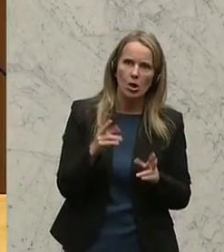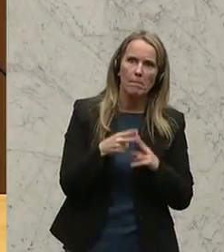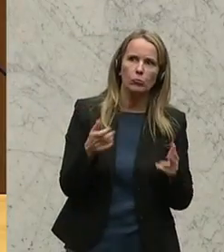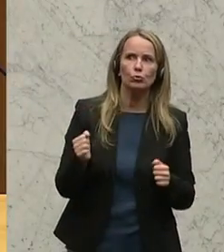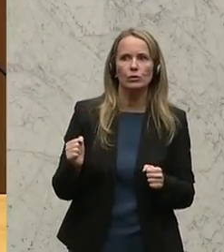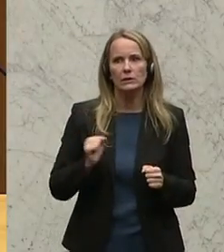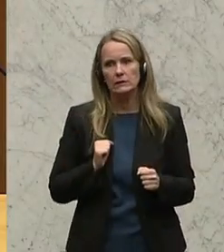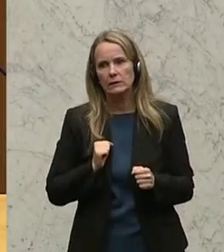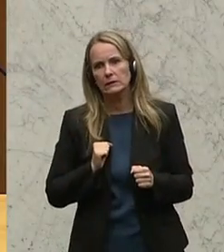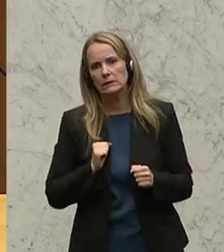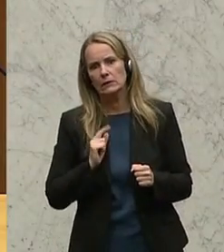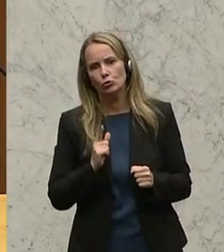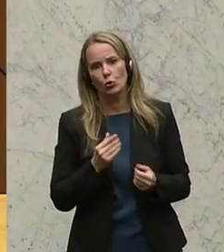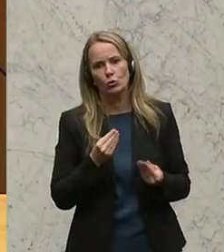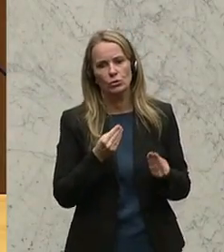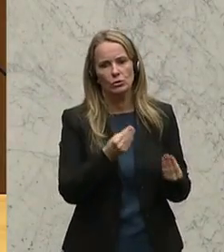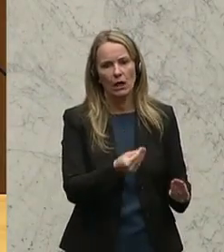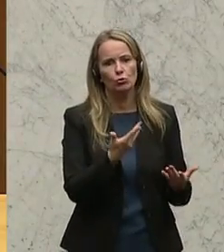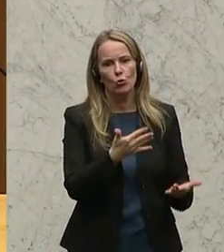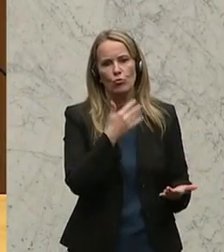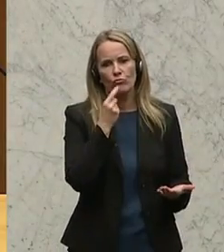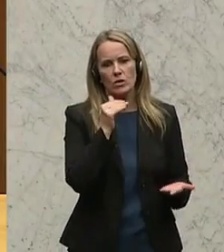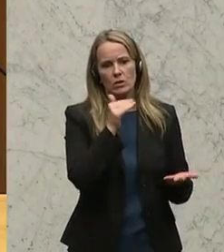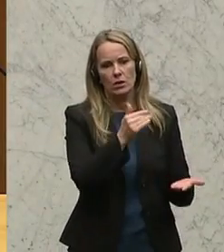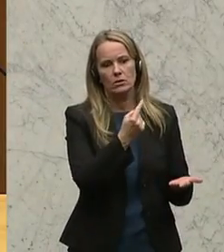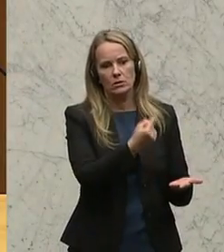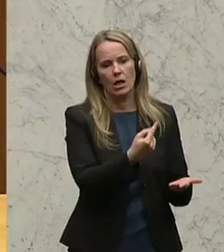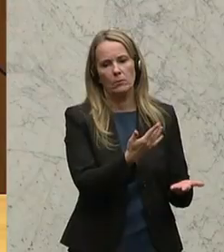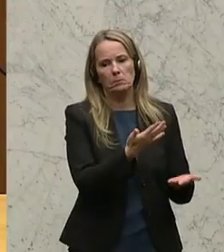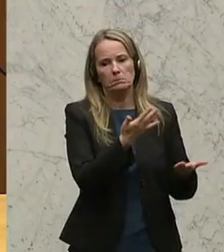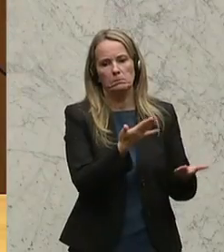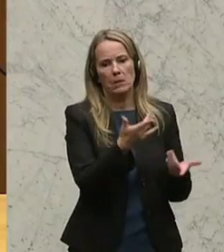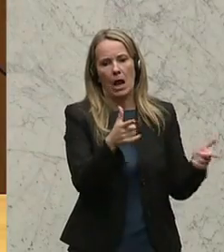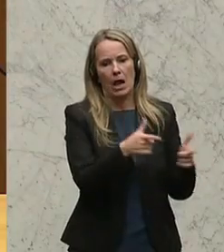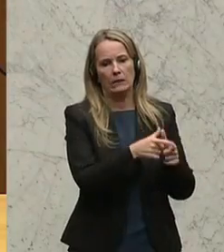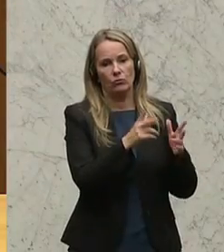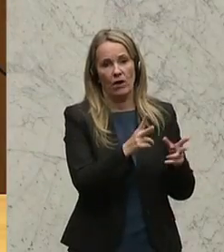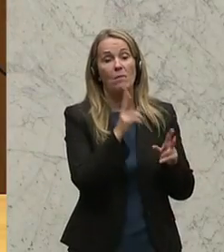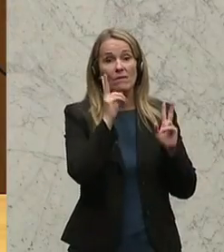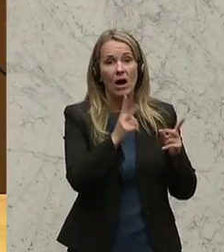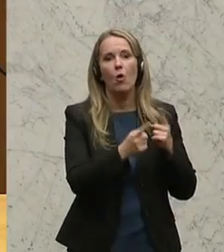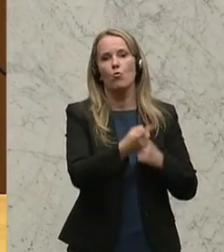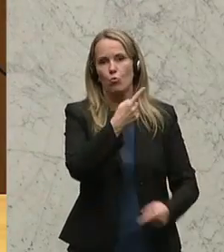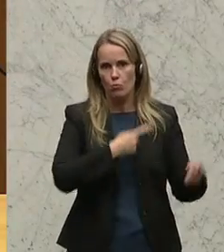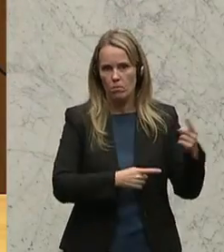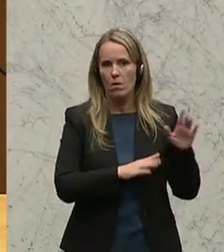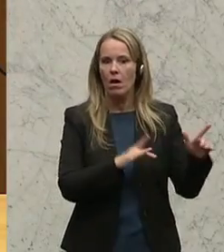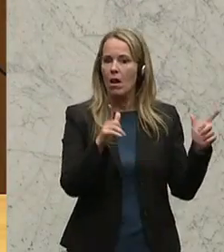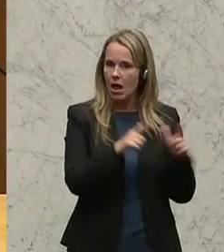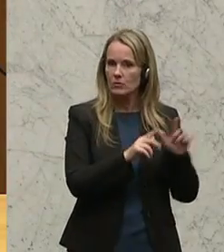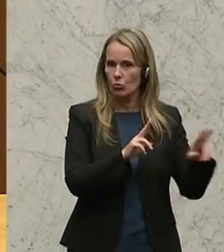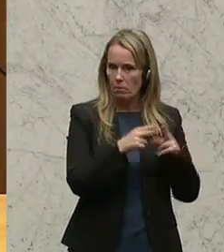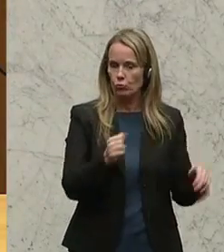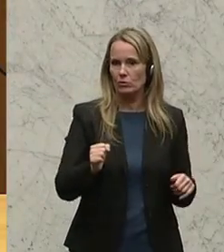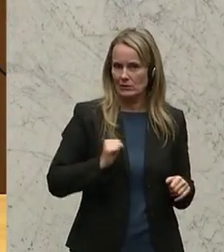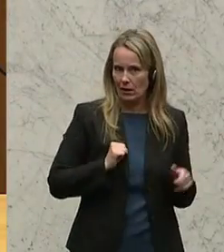Bundesheer mitteilen, so viel Geld gibt es und dafür müsst ihr halt die Leistung erbringen. In Wirklichkeit ist es umgekehrt. Die Leistung, die das Bundesheer zu